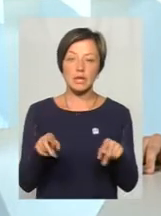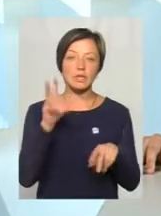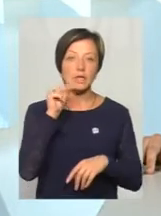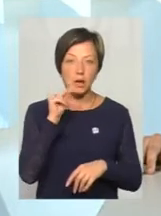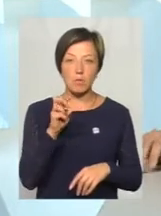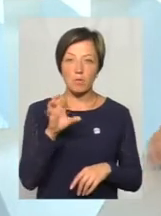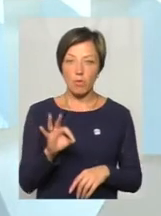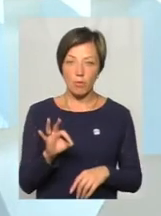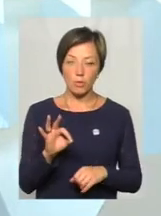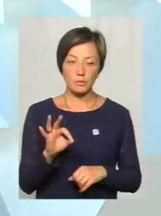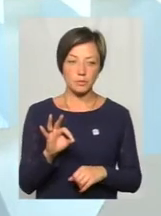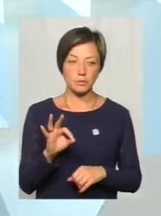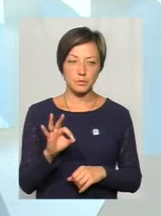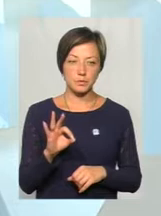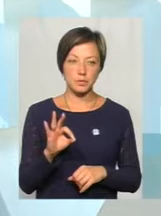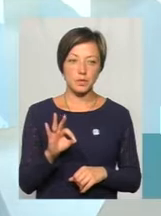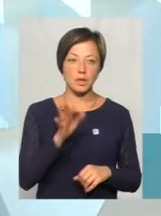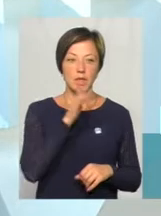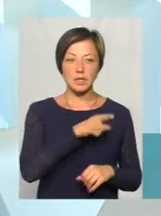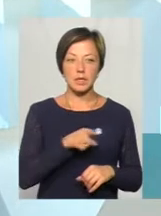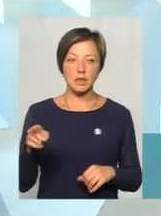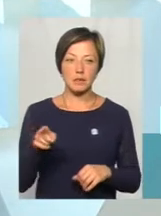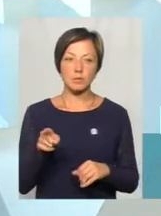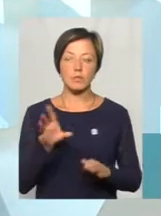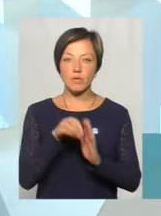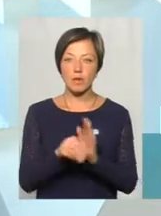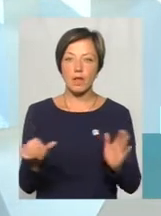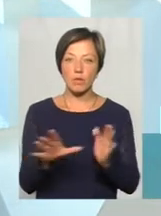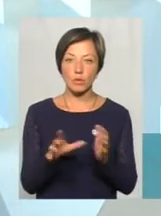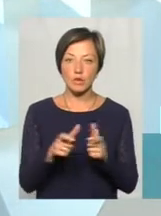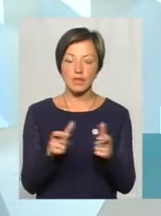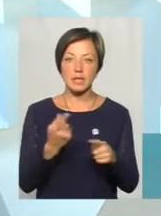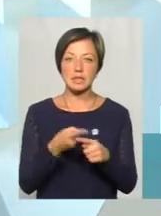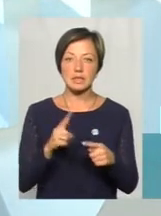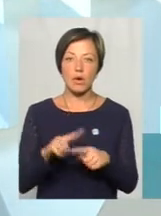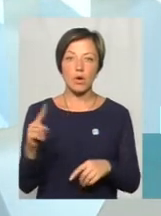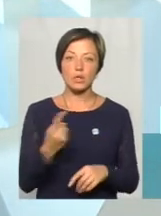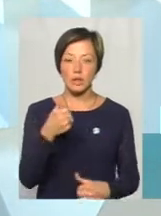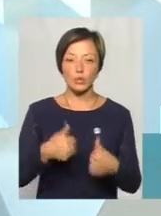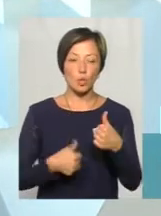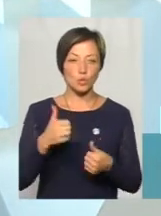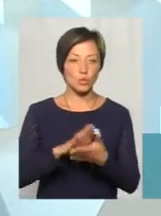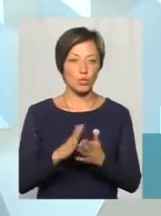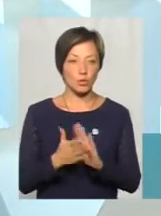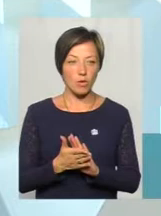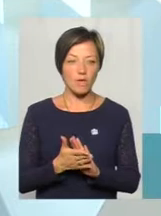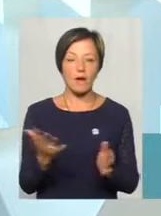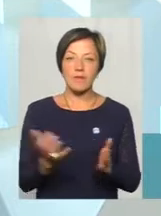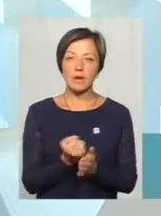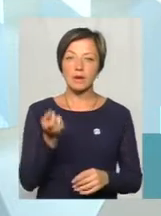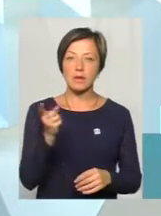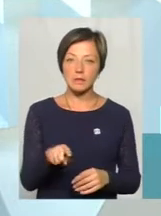власне, термін провадження електронного квитка – це є одна з конкурсних умов. Тобто, виграє та